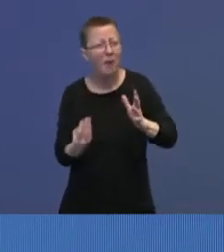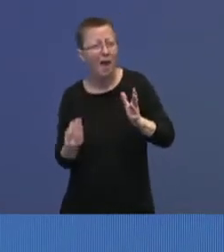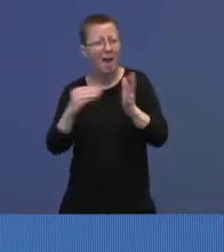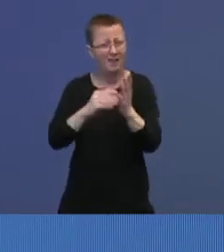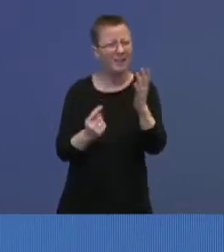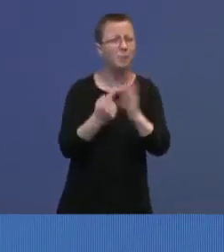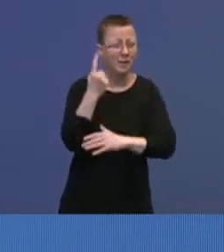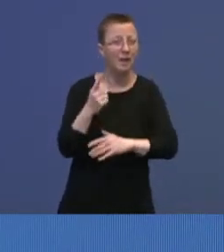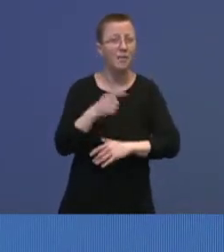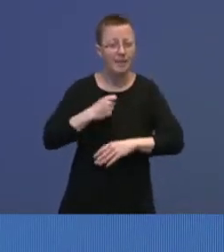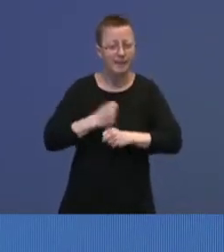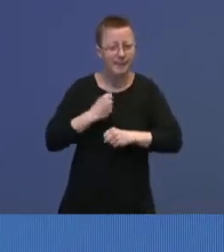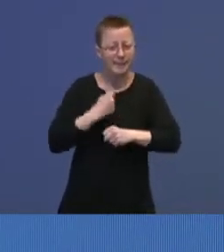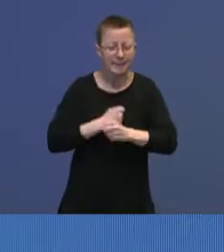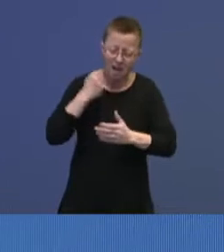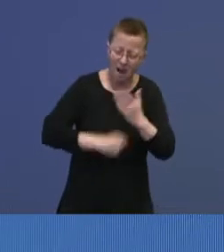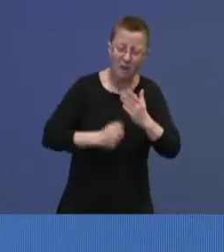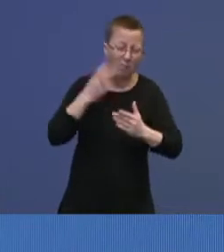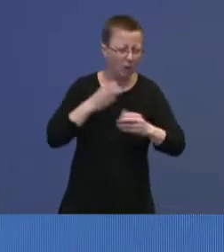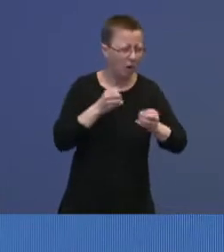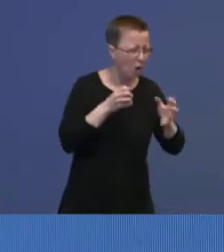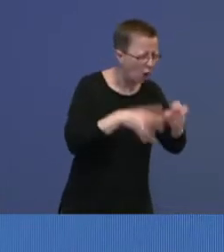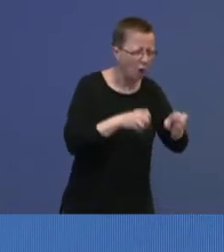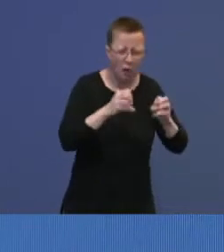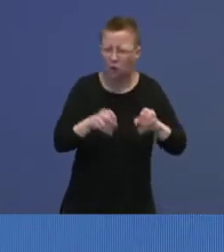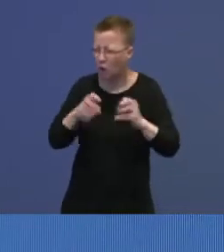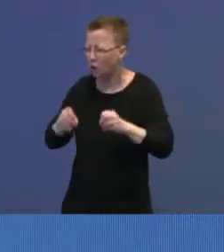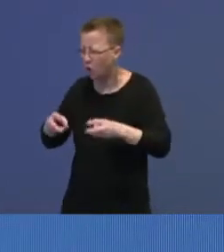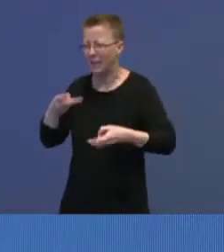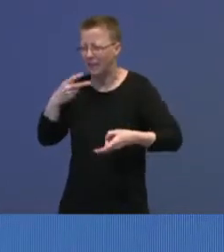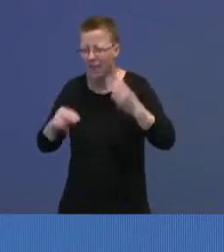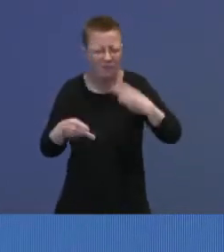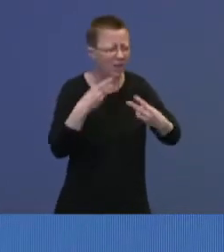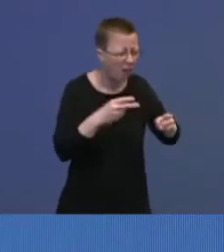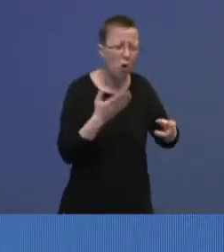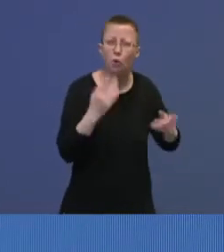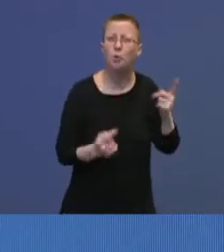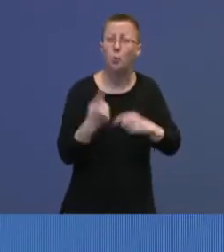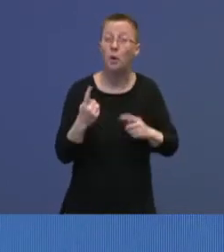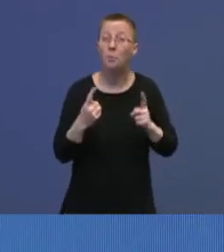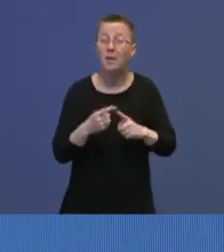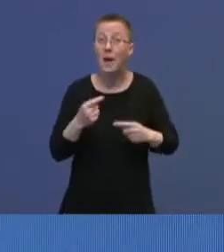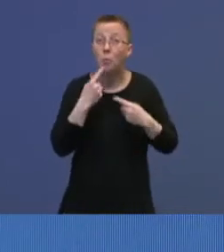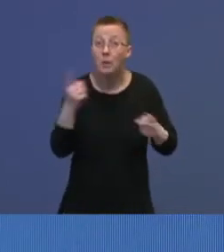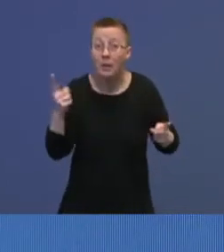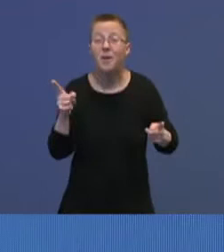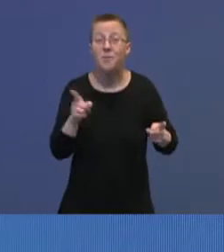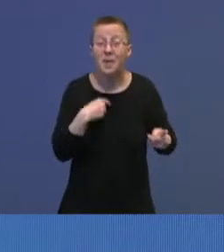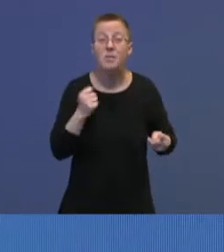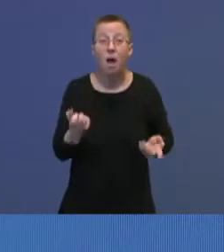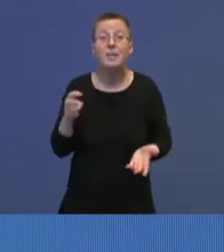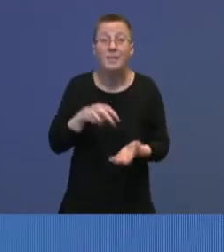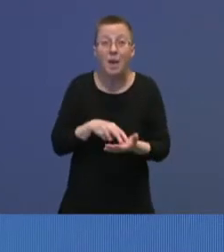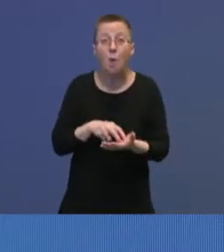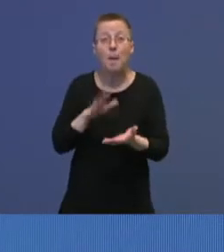og vi jobber på spreng for å kunne løse utfordringene og gi så gode svar vi bare kan. Men la det være klart, vi kommer til å stille opp